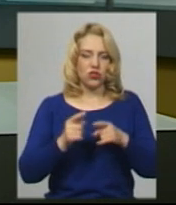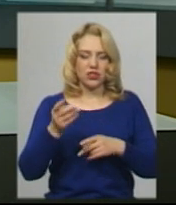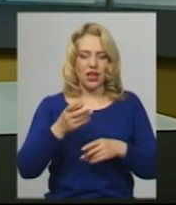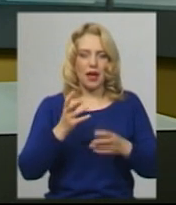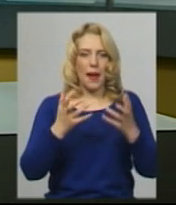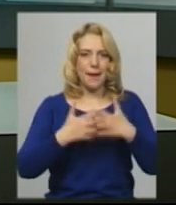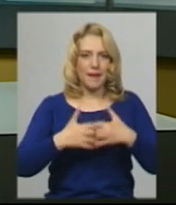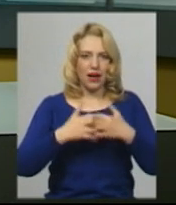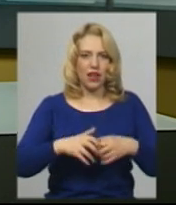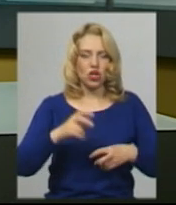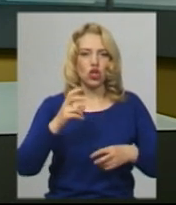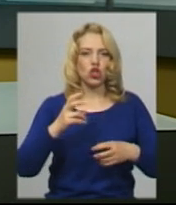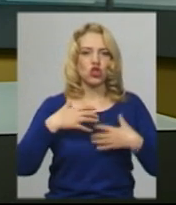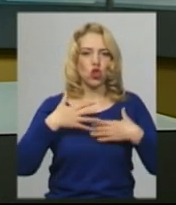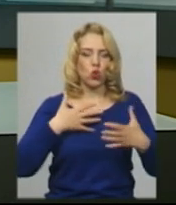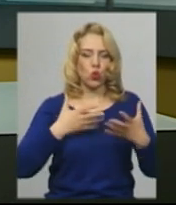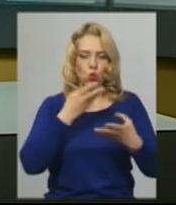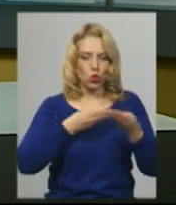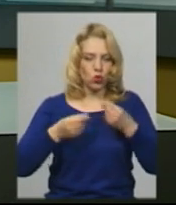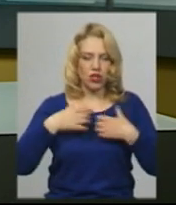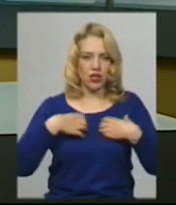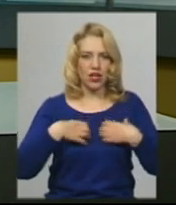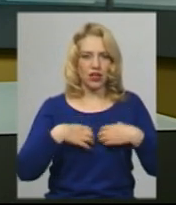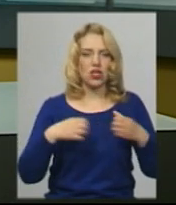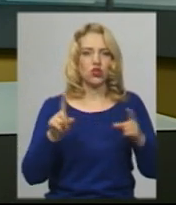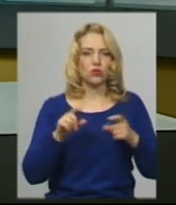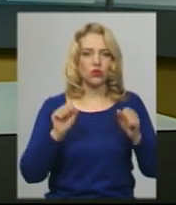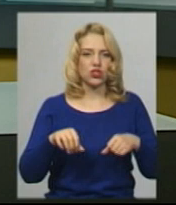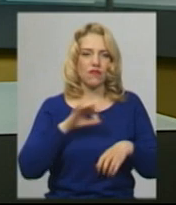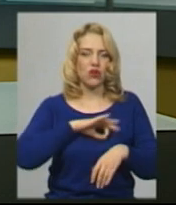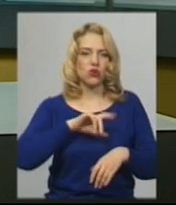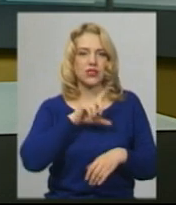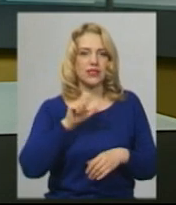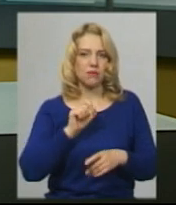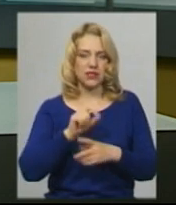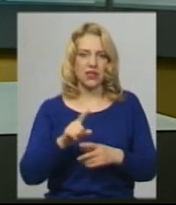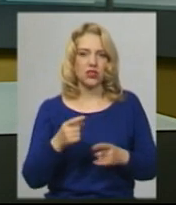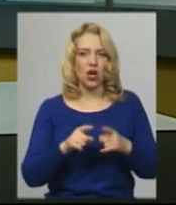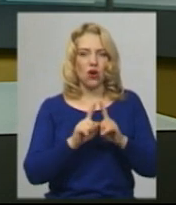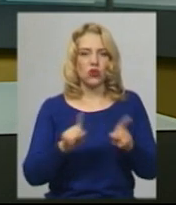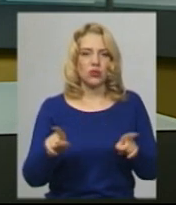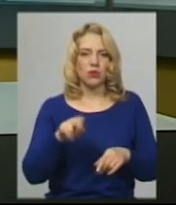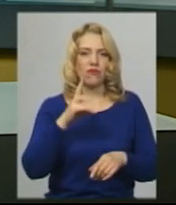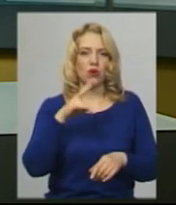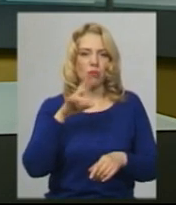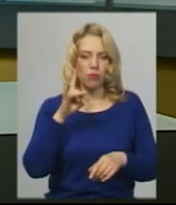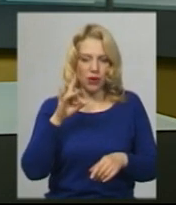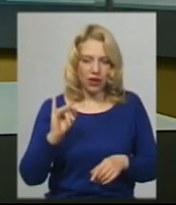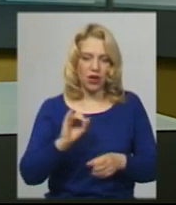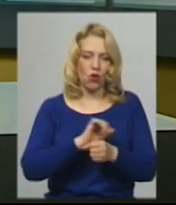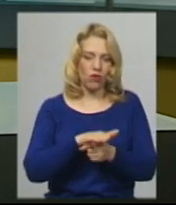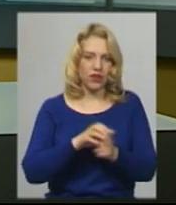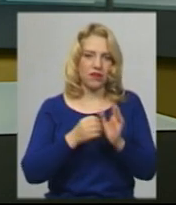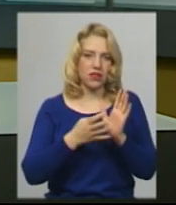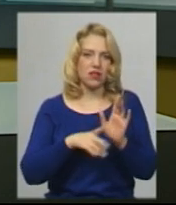вироблятиме державне підприємство «Новатор», можна використовувати за призначенням, особливо при COVID-19. Так, Суспільному